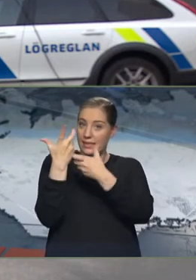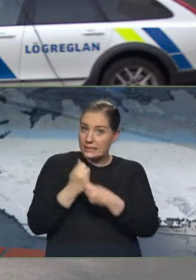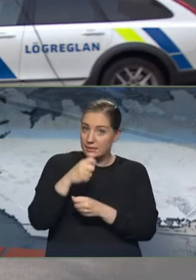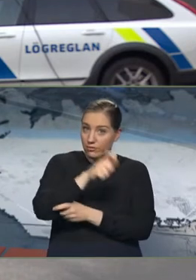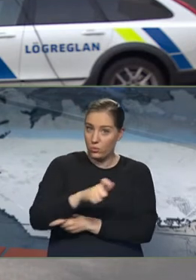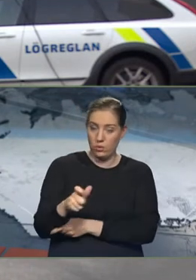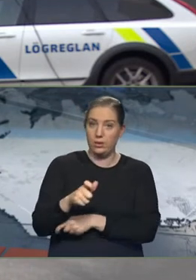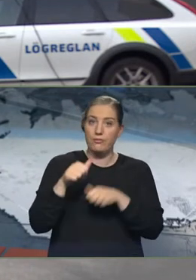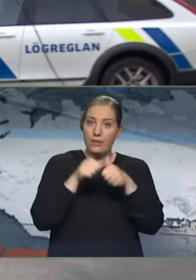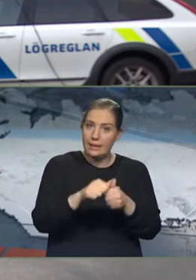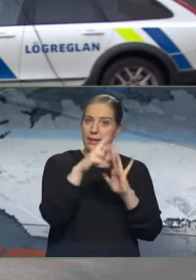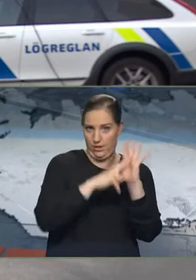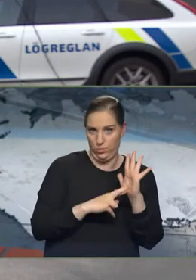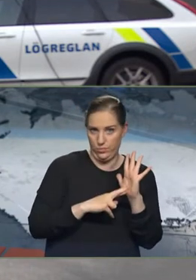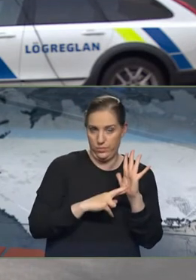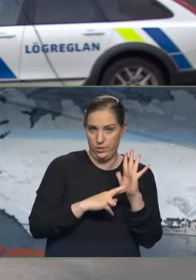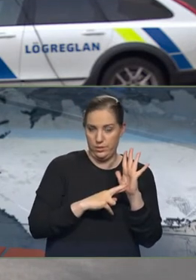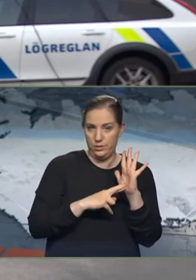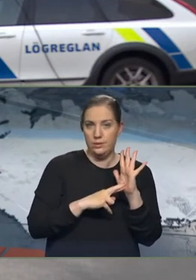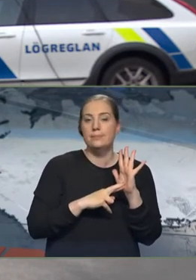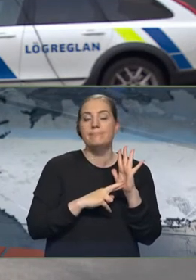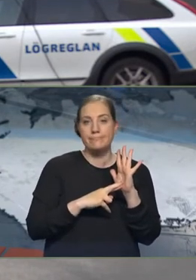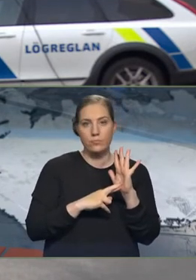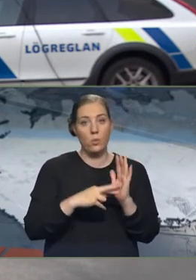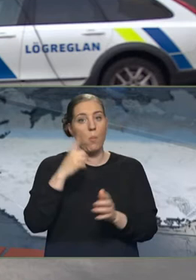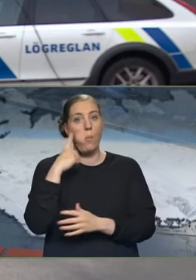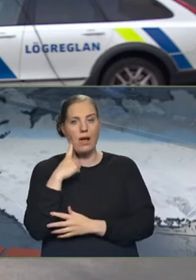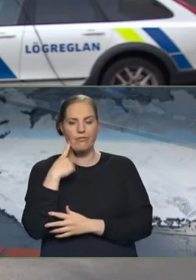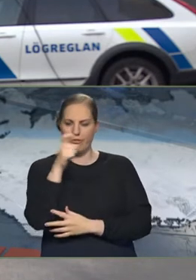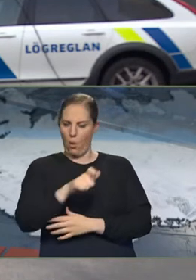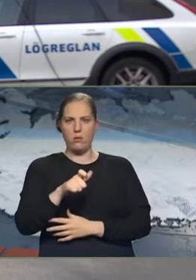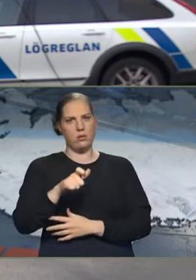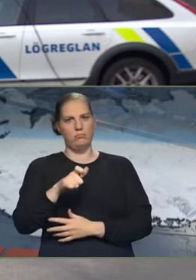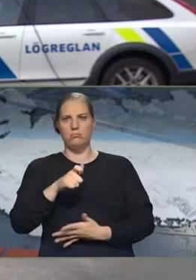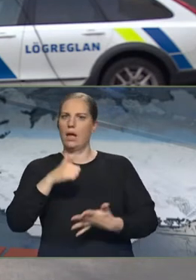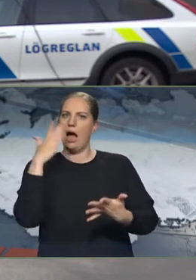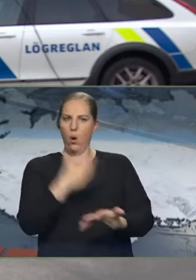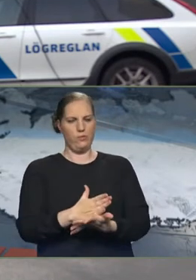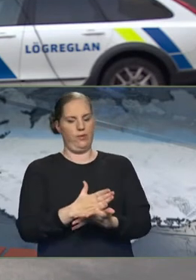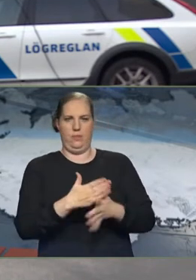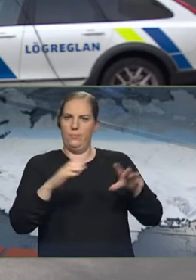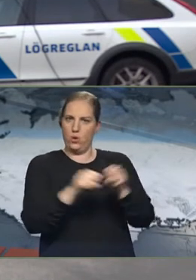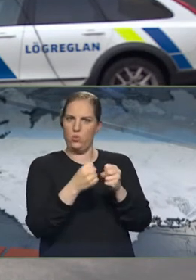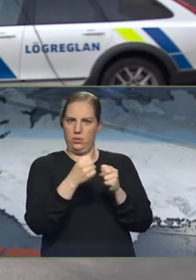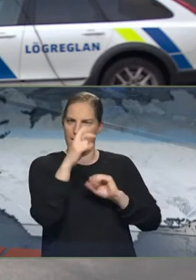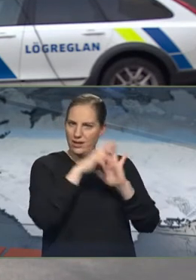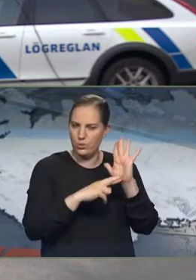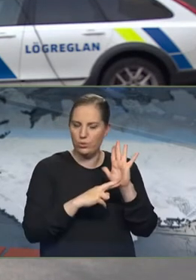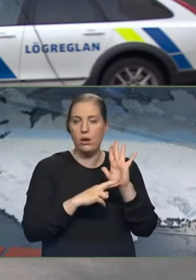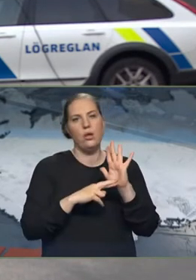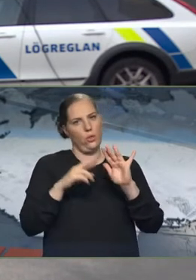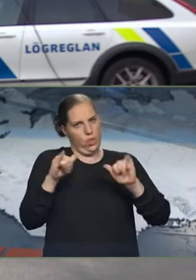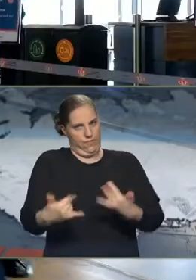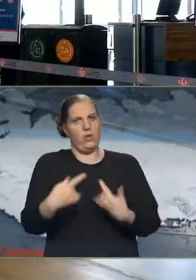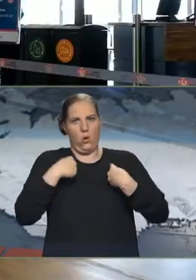eftir þessu tilmennum og ef að menn eru vísvitandi að brjóti þetta þá náttúrulega verður